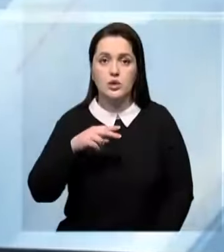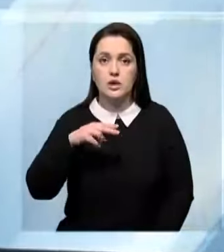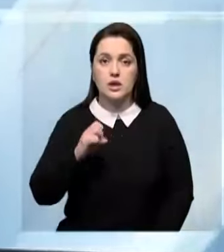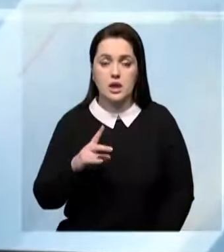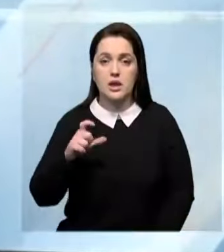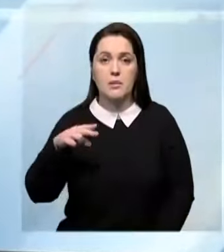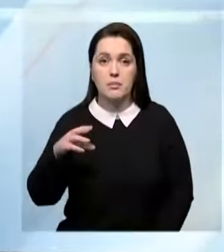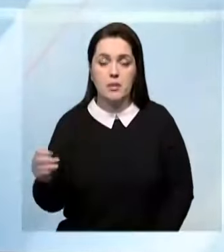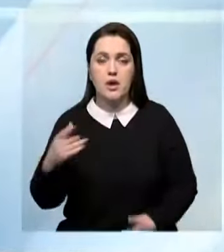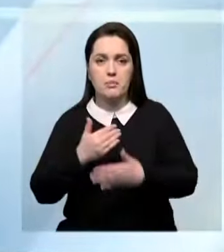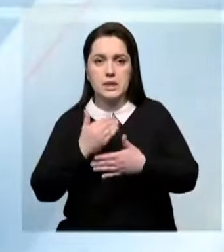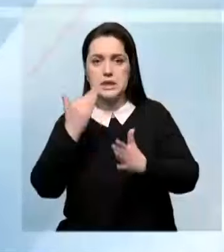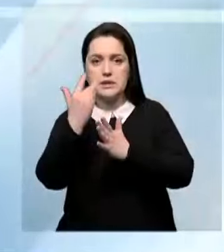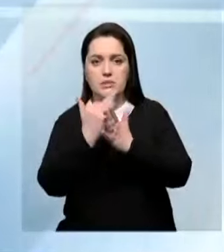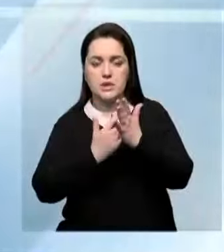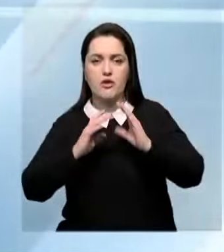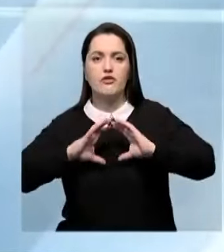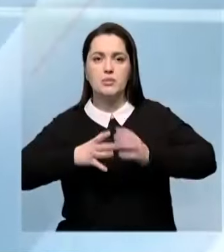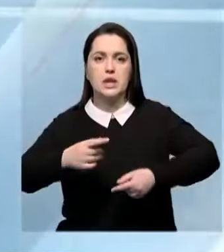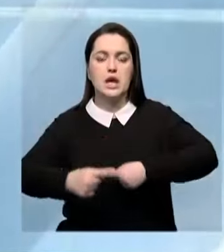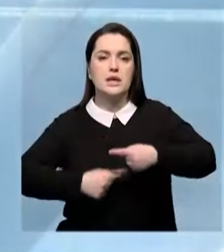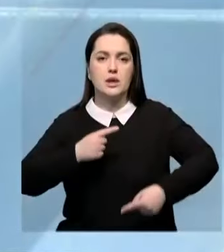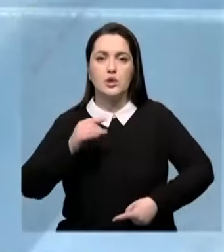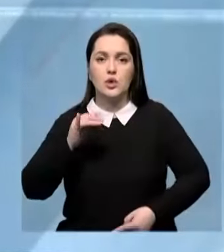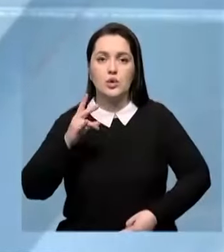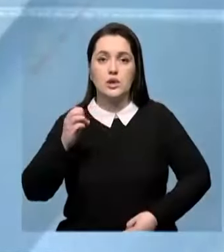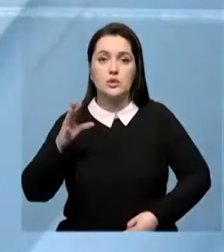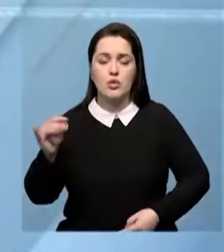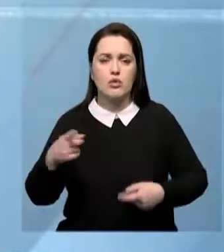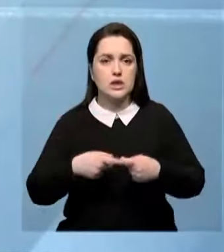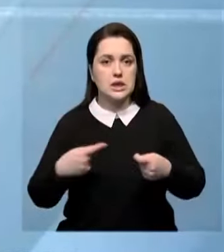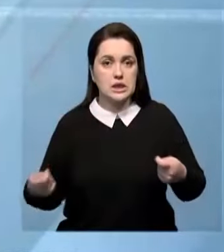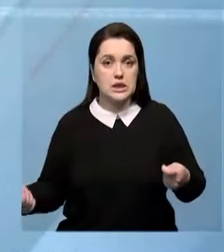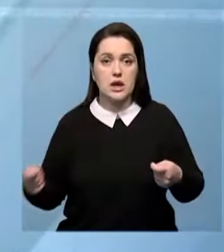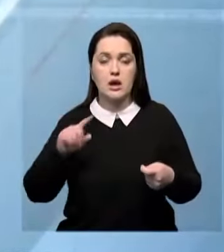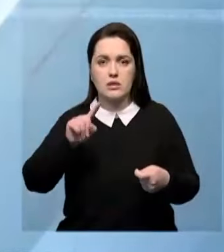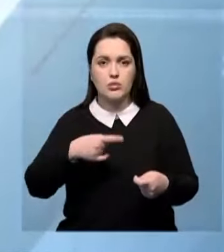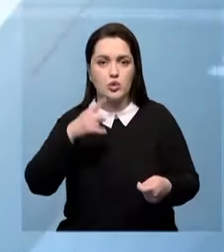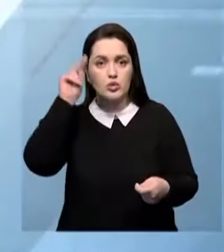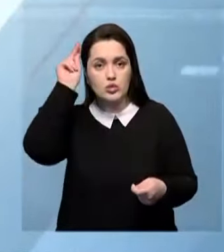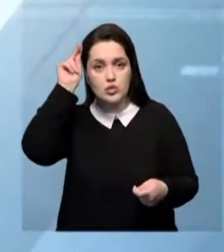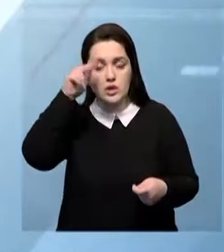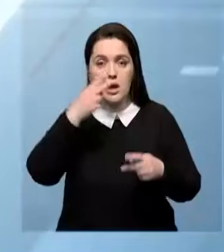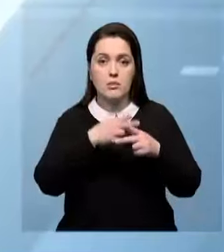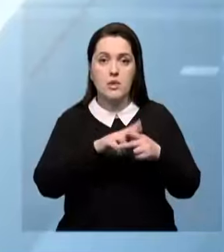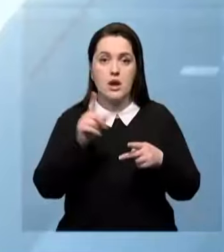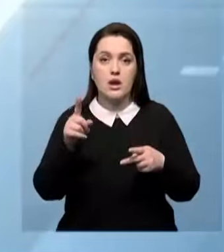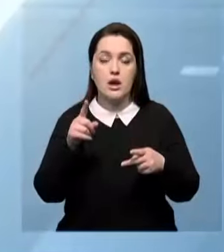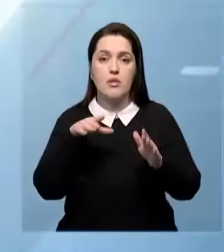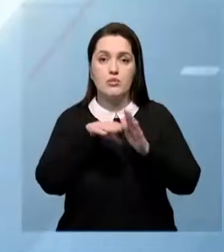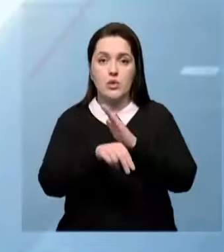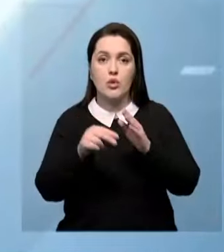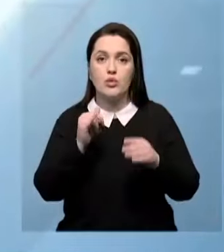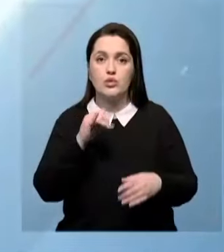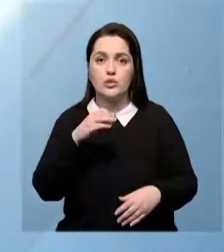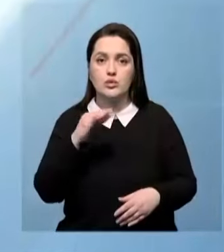список объектов всемирного наследия ЮНЕСКО. По словам специалистов, это длительный процесс, требующий особого изучения. Напомню, включить